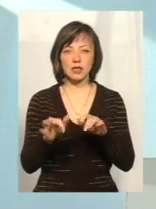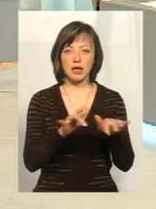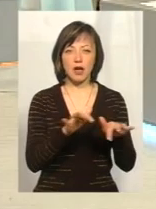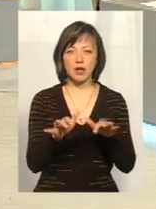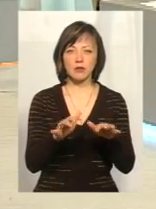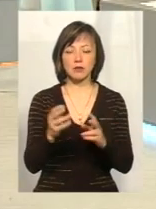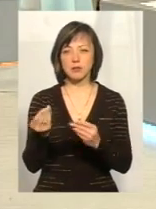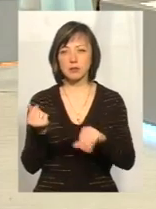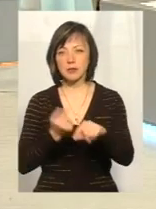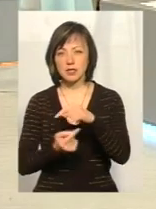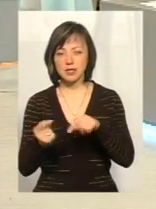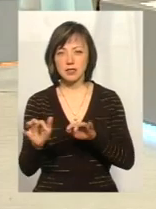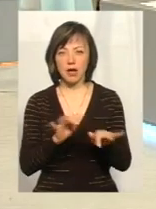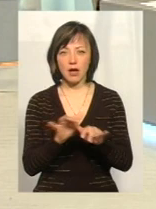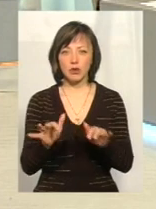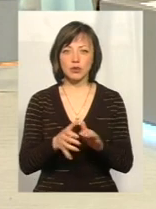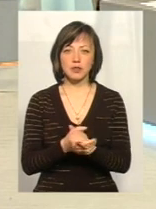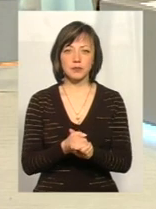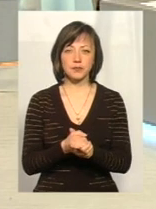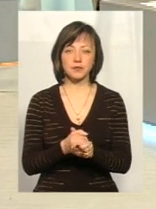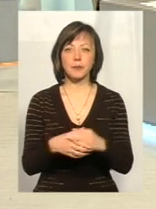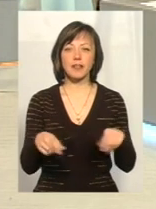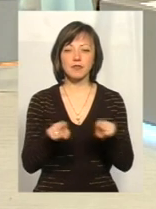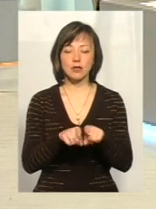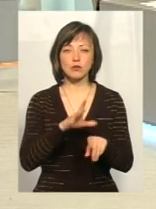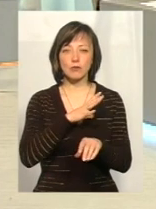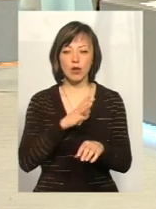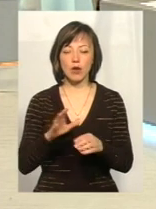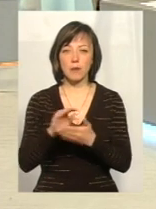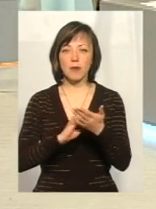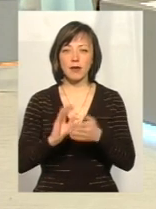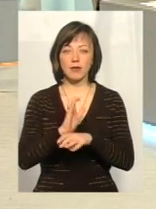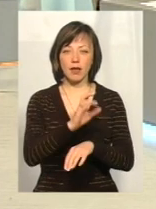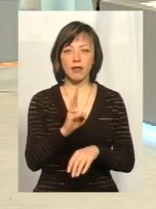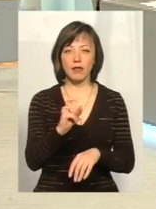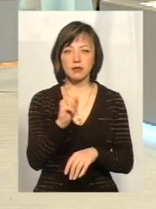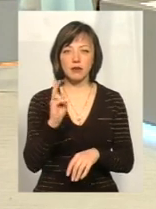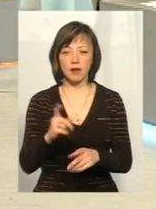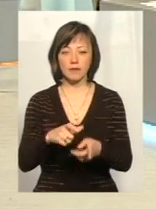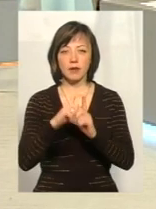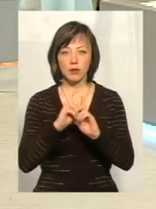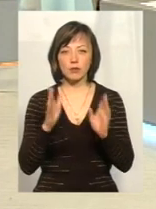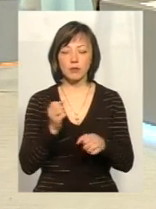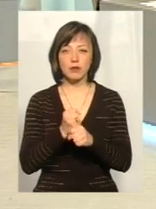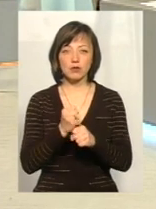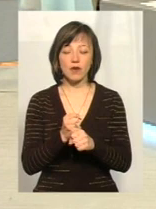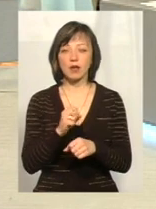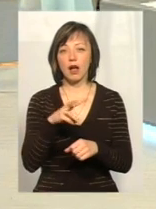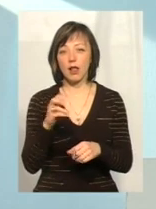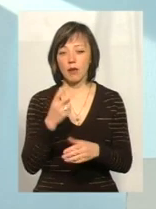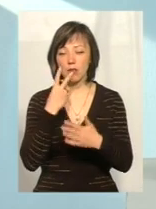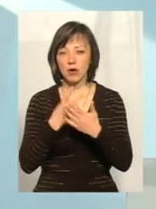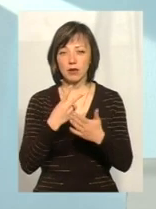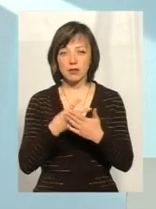діяльності і підприємницької діяльності. Все ж таки було перенаправлено все НАЗК, ми отримали відповідь, що ми будемо працювати, але, як